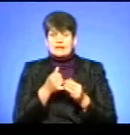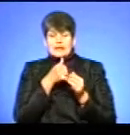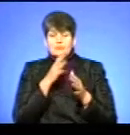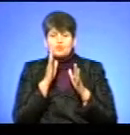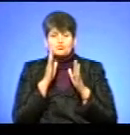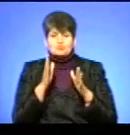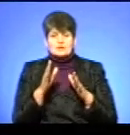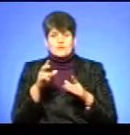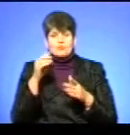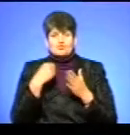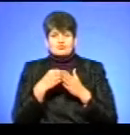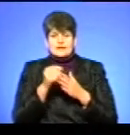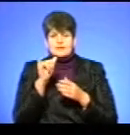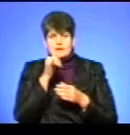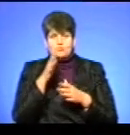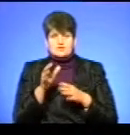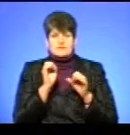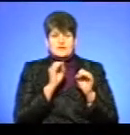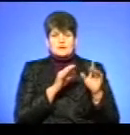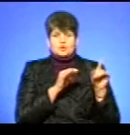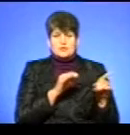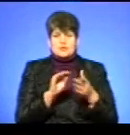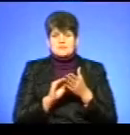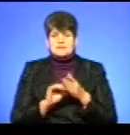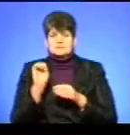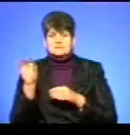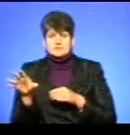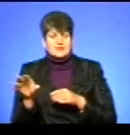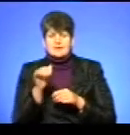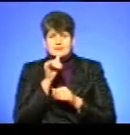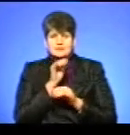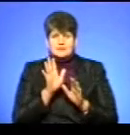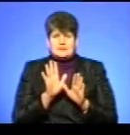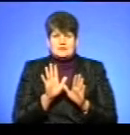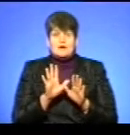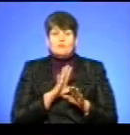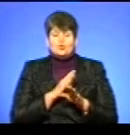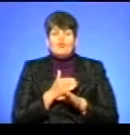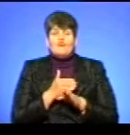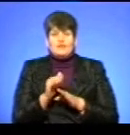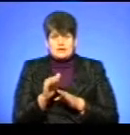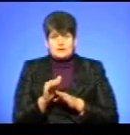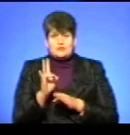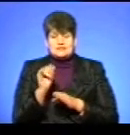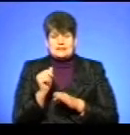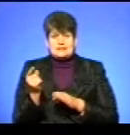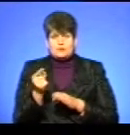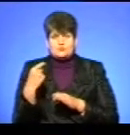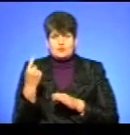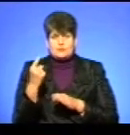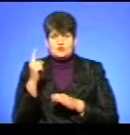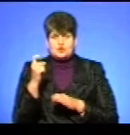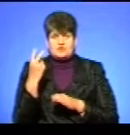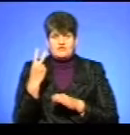бути, цей бюджет не може розписатися сьогодні туди, а віддатися зовсім по іншій статті. Було виділено на Тернопільську область